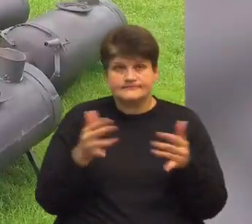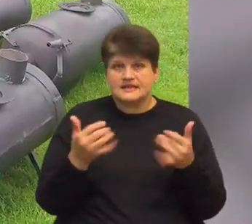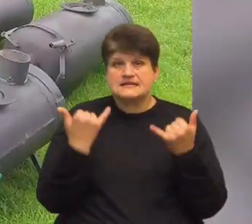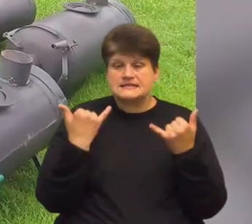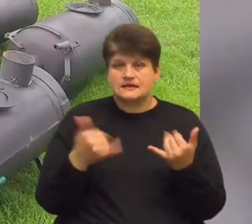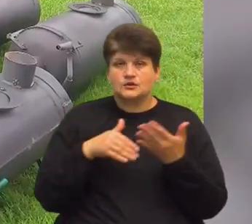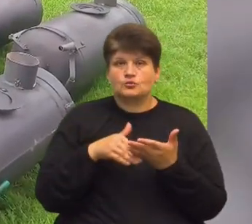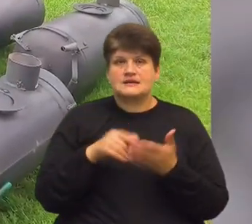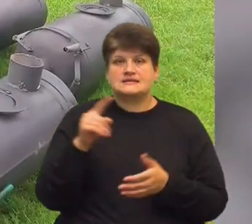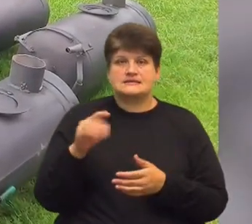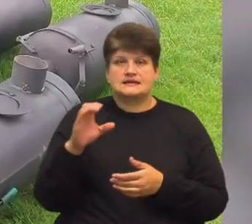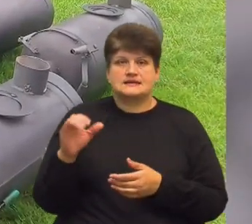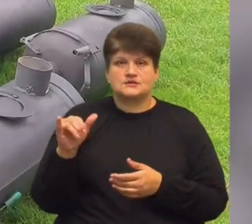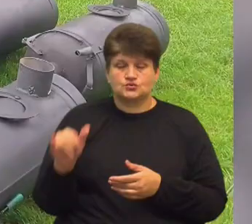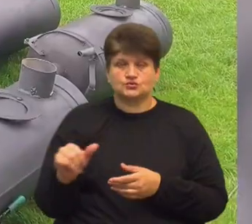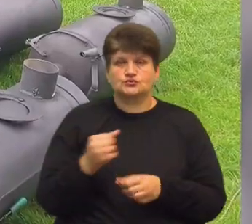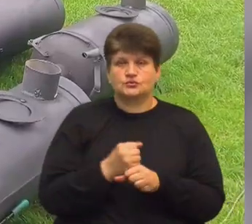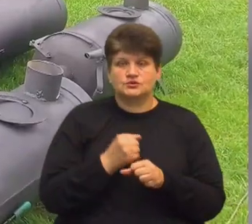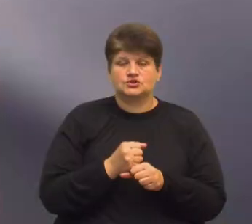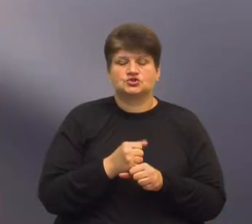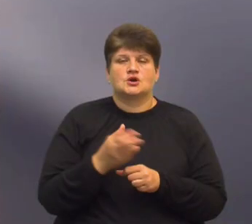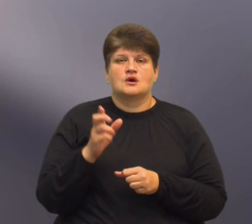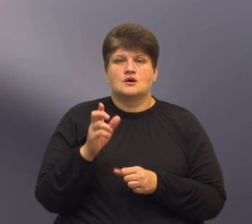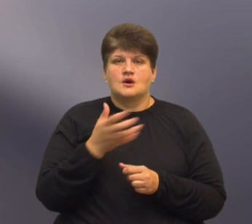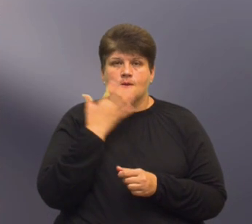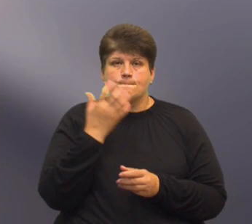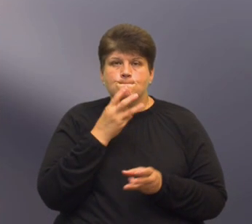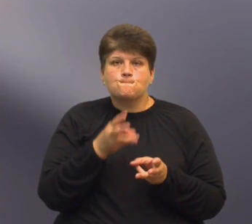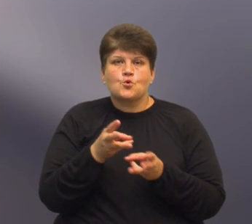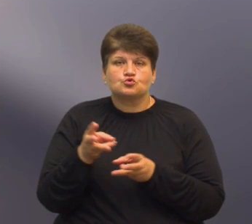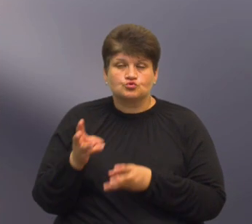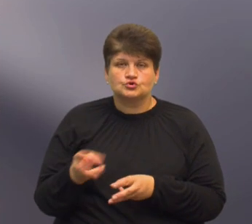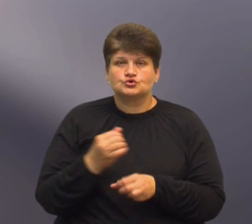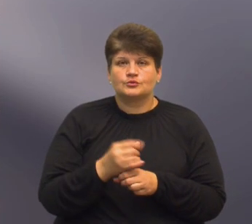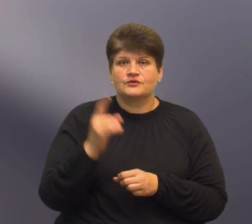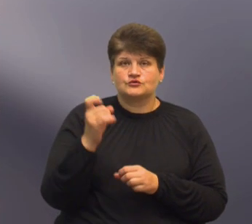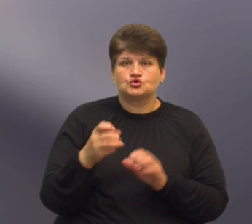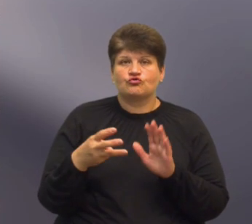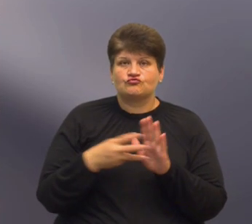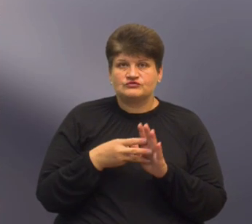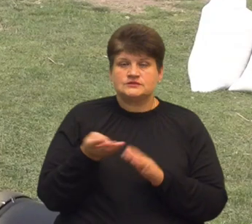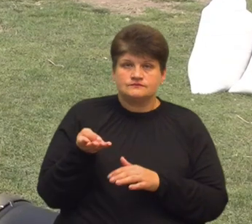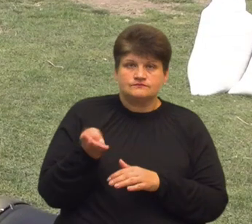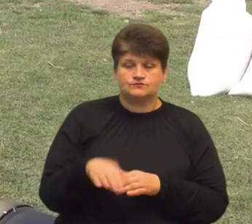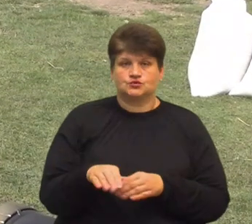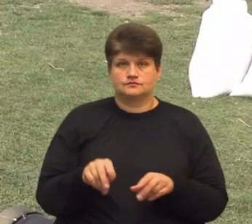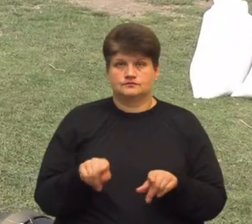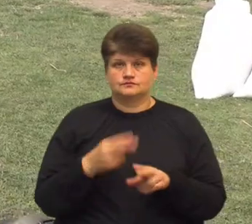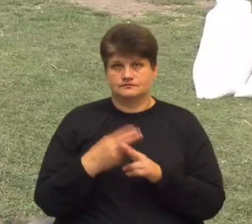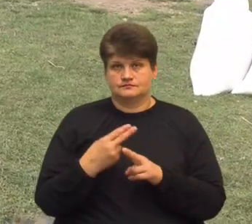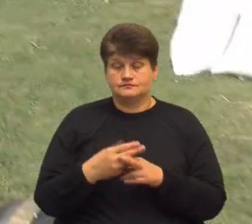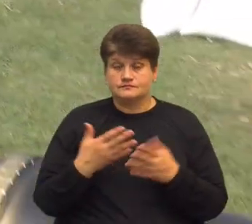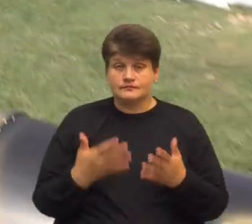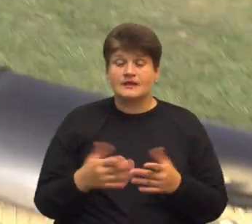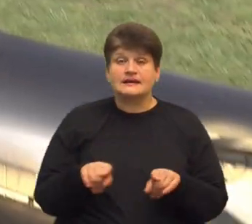допомагає ЗСУ, виготовляючи буржуйки. За минулу зиму, розповідає, зробив 108 таких металевих грубок. Також робить